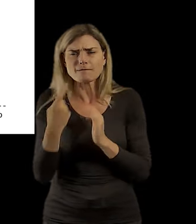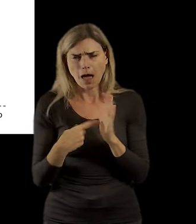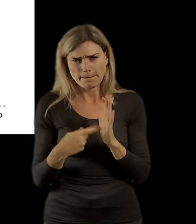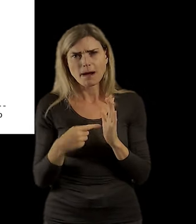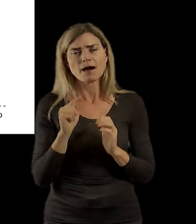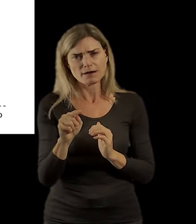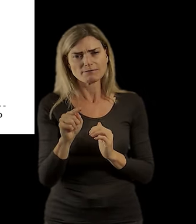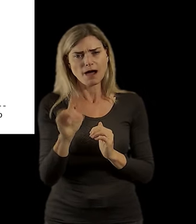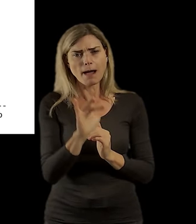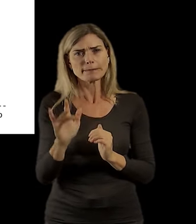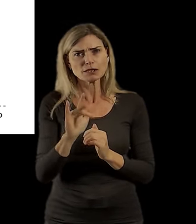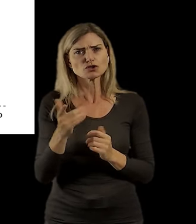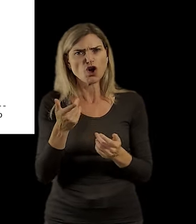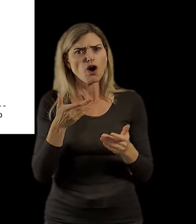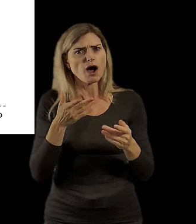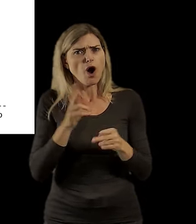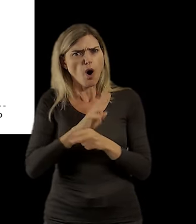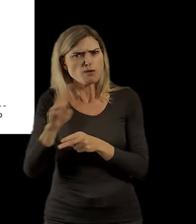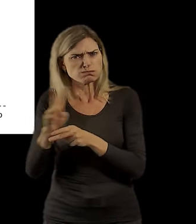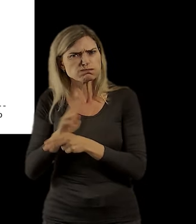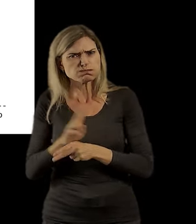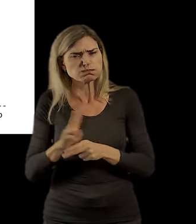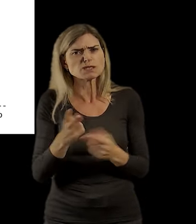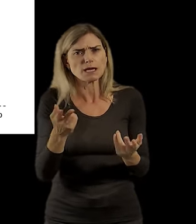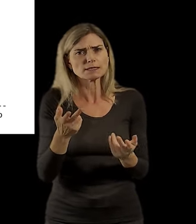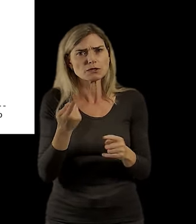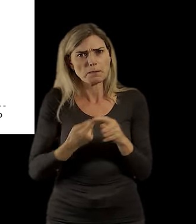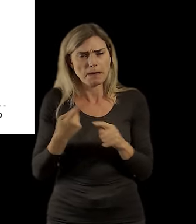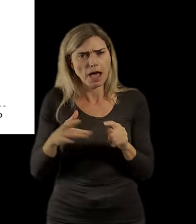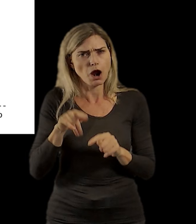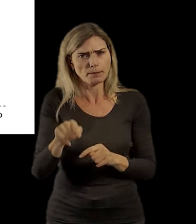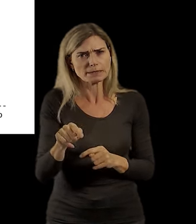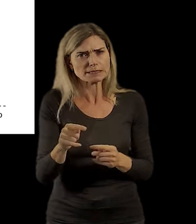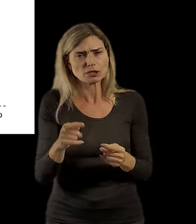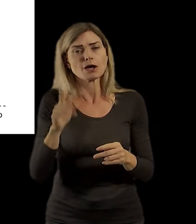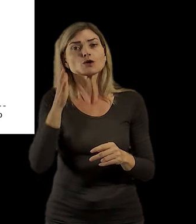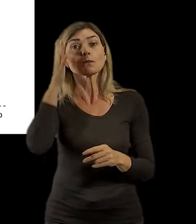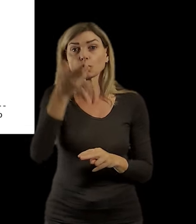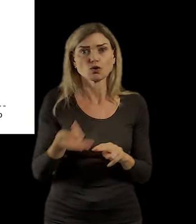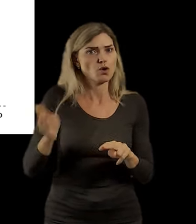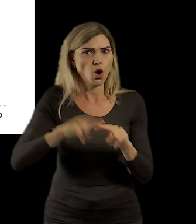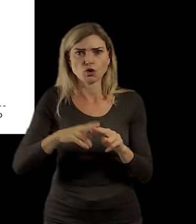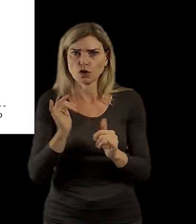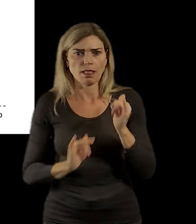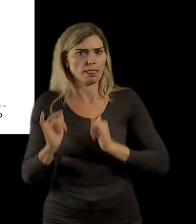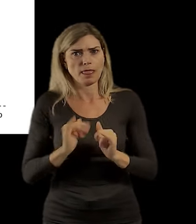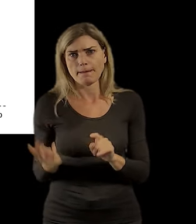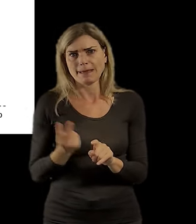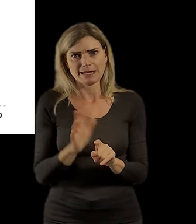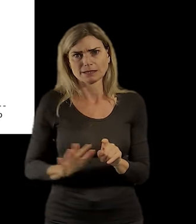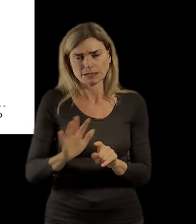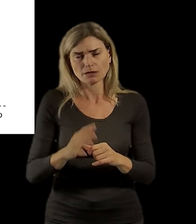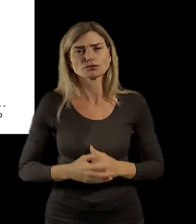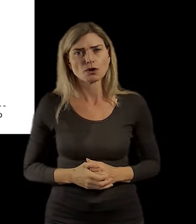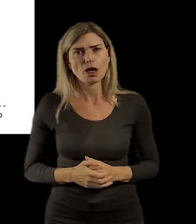zobrazená lokality území, kde předpokládáme, že bude nedostatek kapacit v mateřských školách. Jak